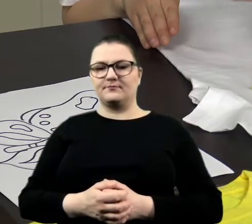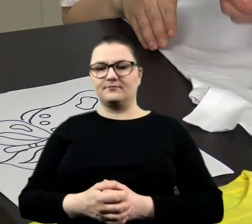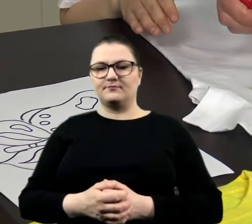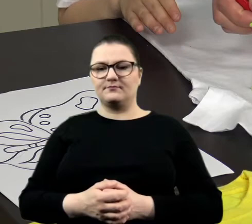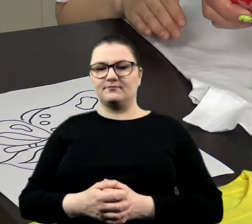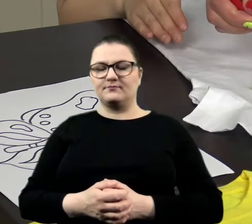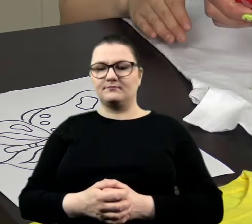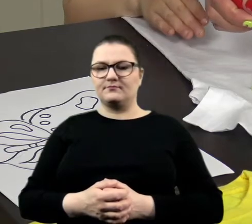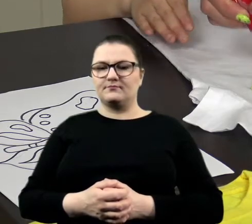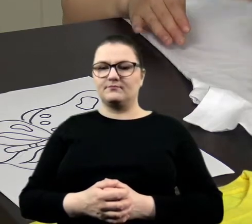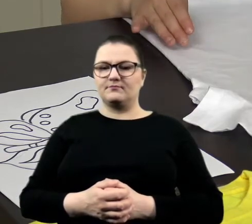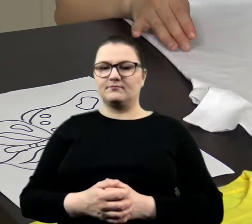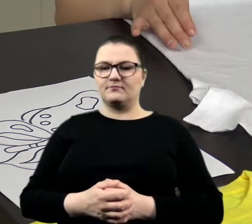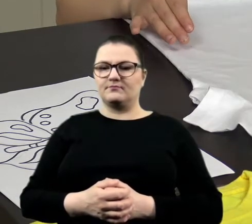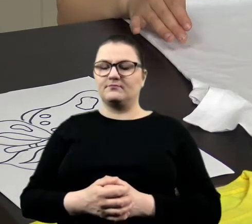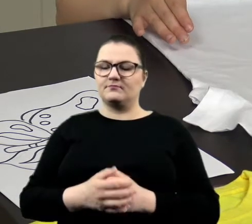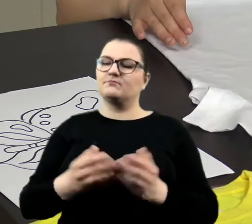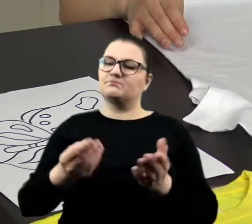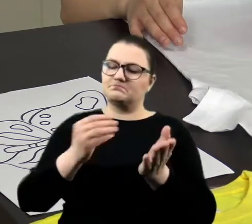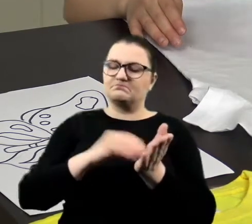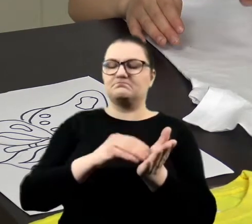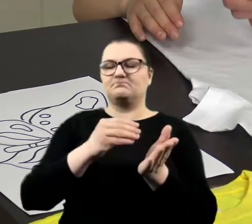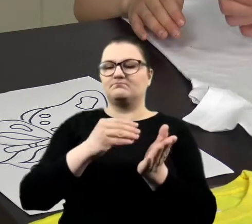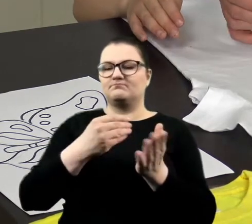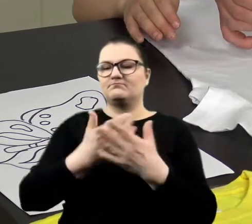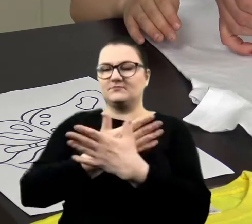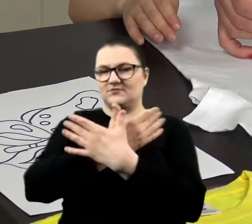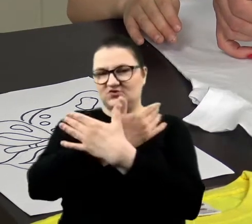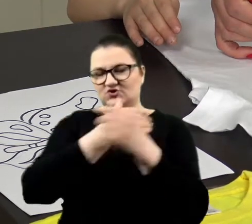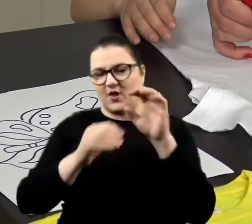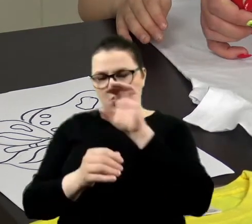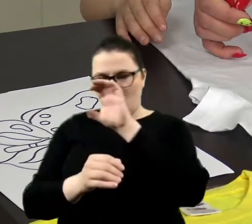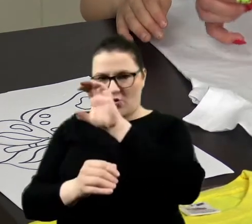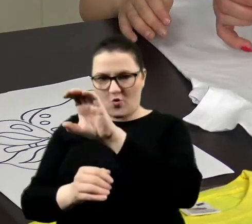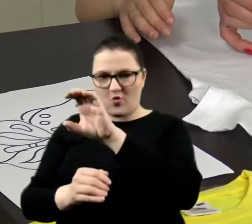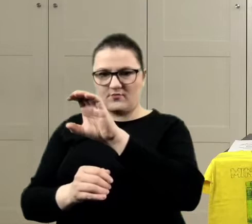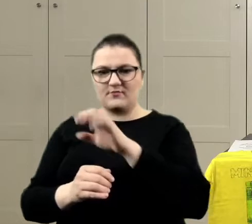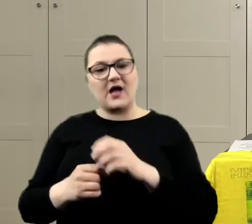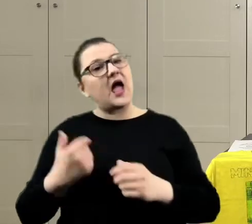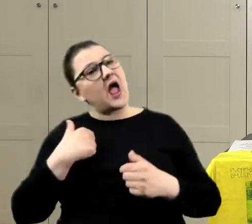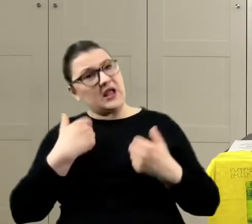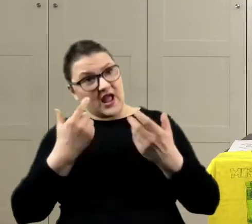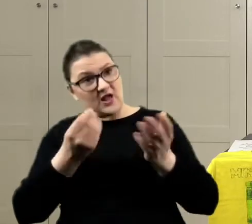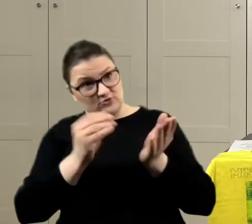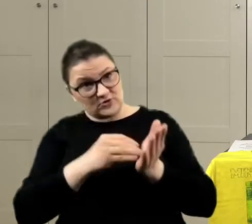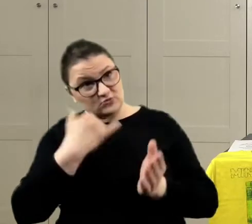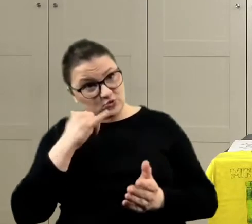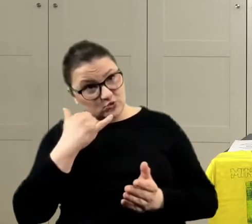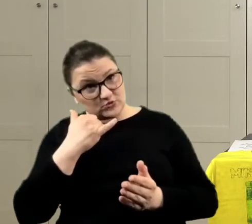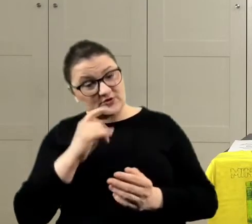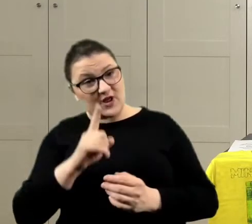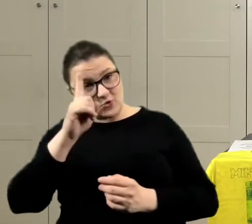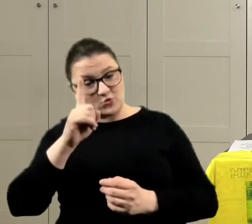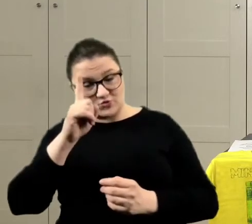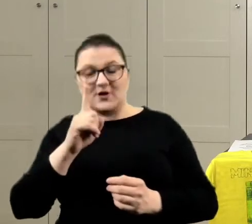Wypełnimy tutaj motylka, skrzydełko. A na górze żółty. A, na górze będzie